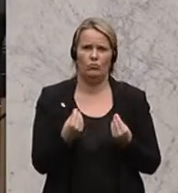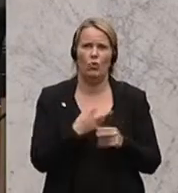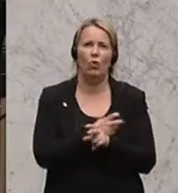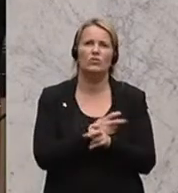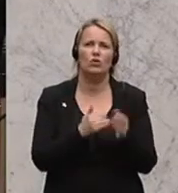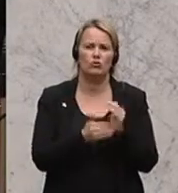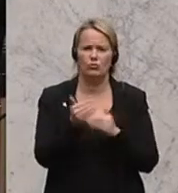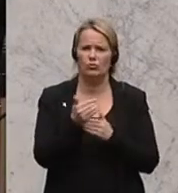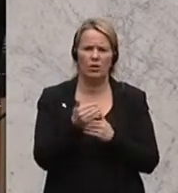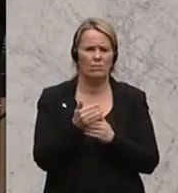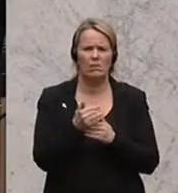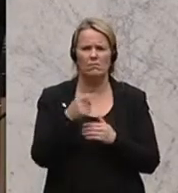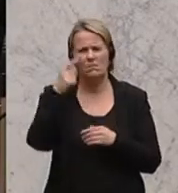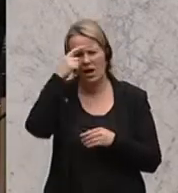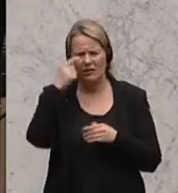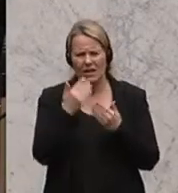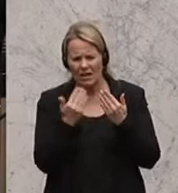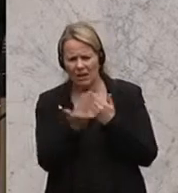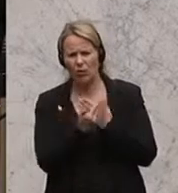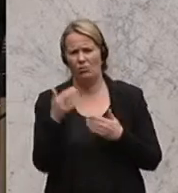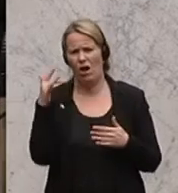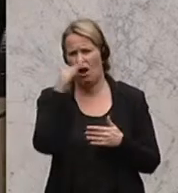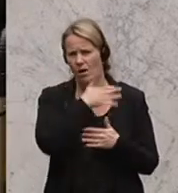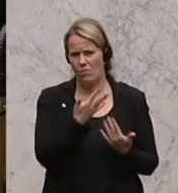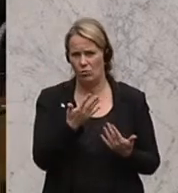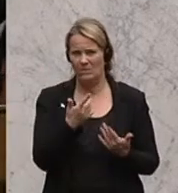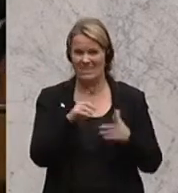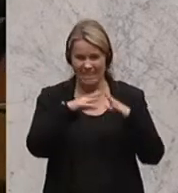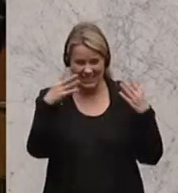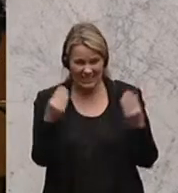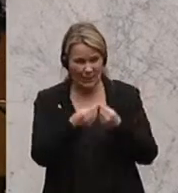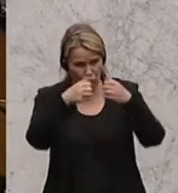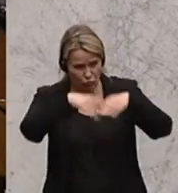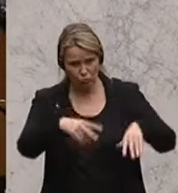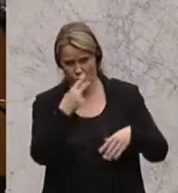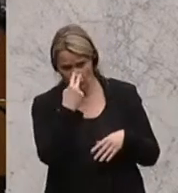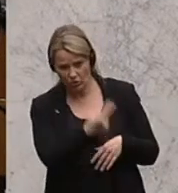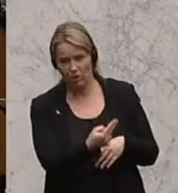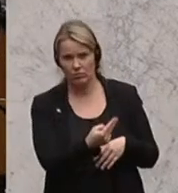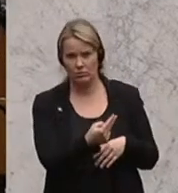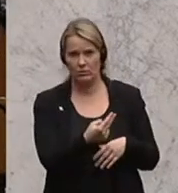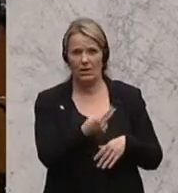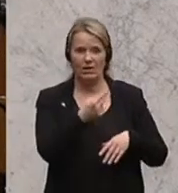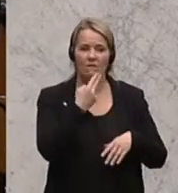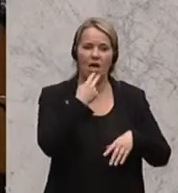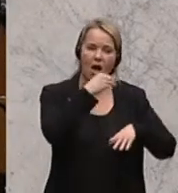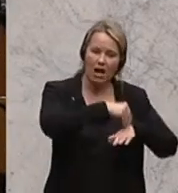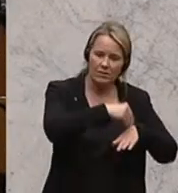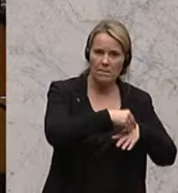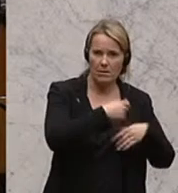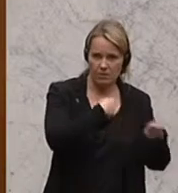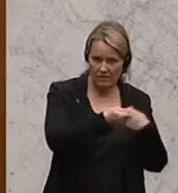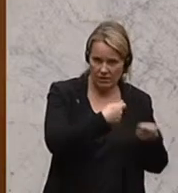Systems, die einen wirklich harmlosen Hintergrund hat. Denn wenn Sie die Gesamtstruktur anschauen, der angemeldeten Gewerbe,